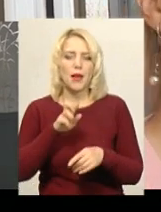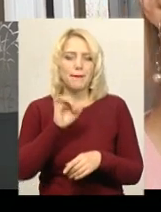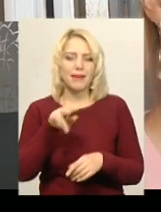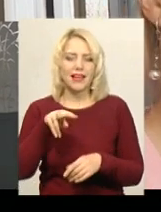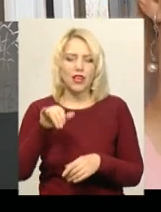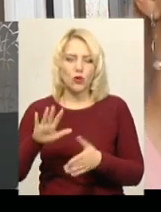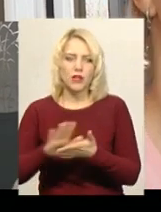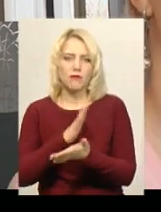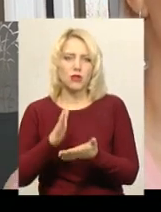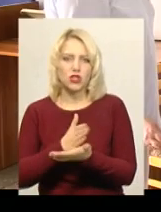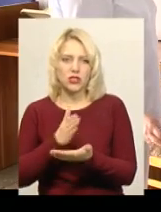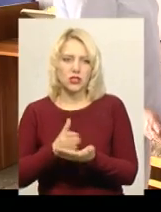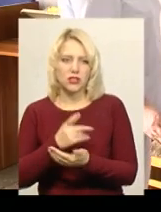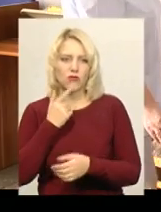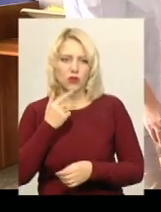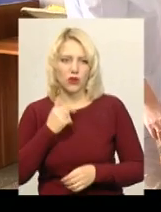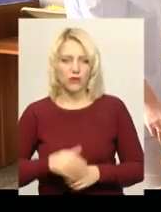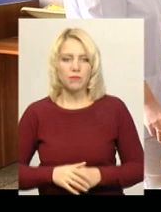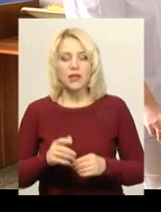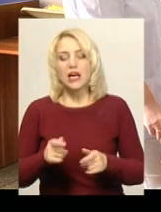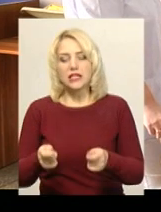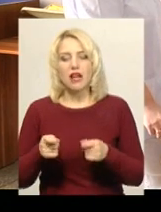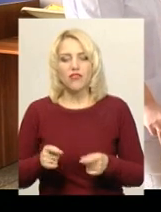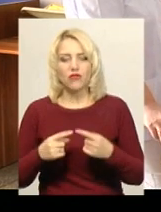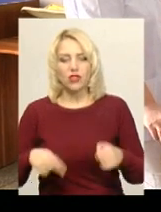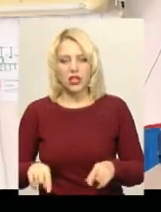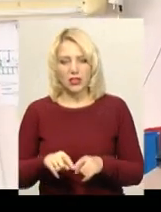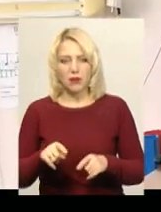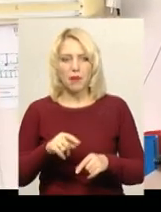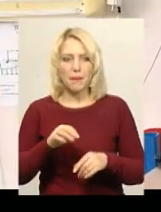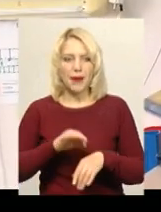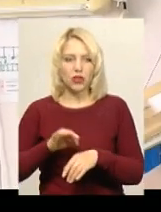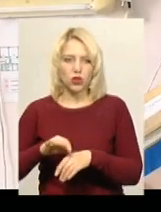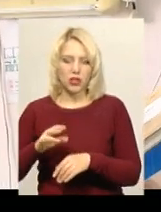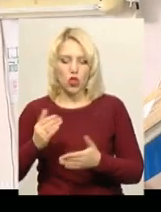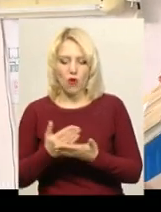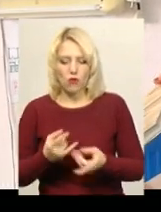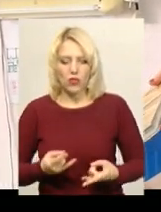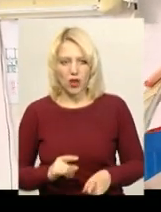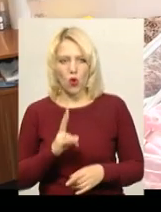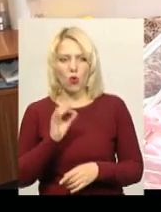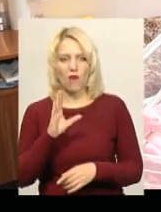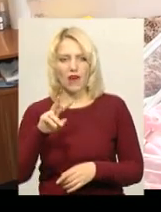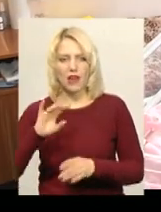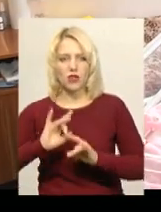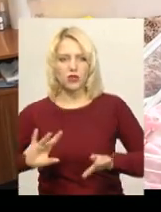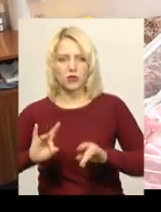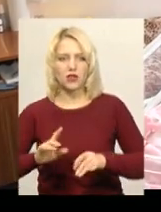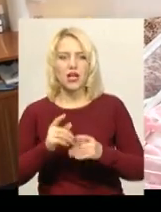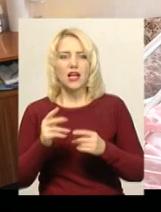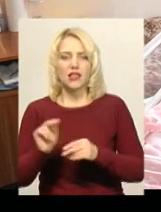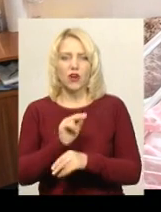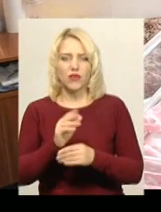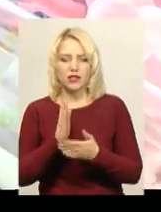обов'язково звертайте на це увагу. Завідуюча відділенням патології новонароджених Раїса Коваль розповідає, на лікуванні перебувають мами та